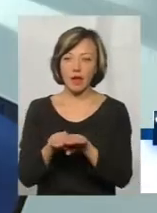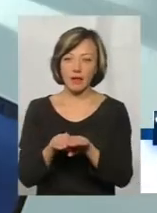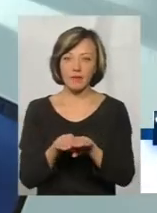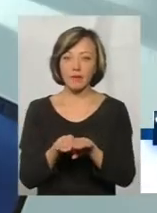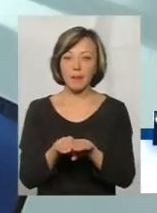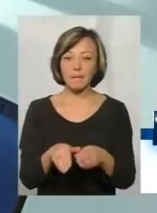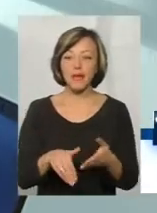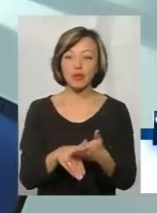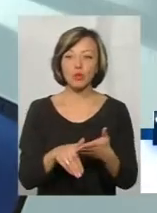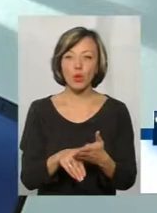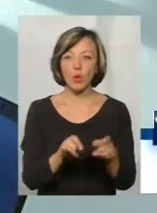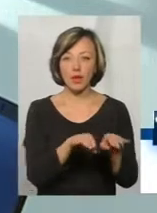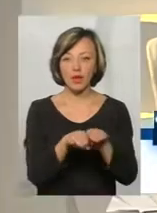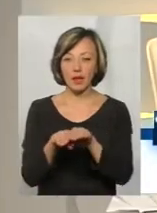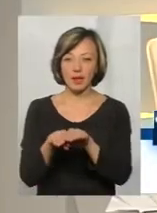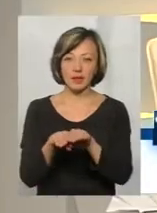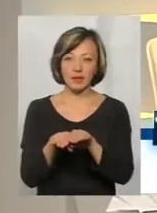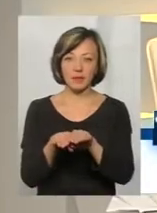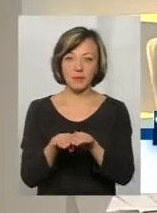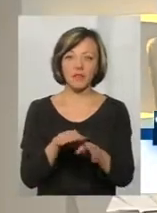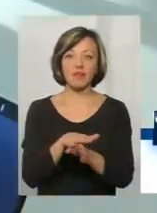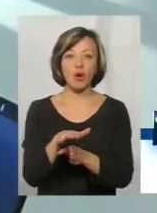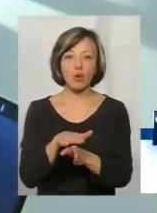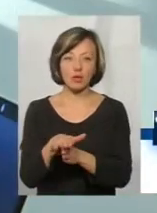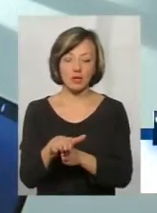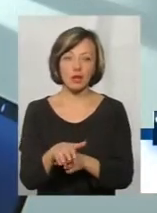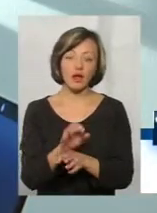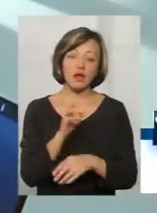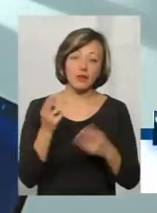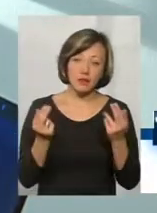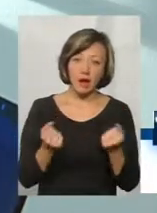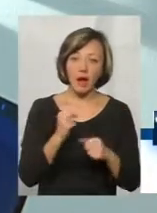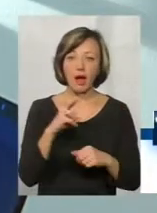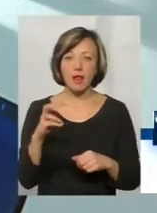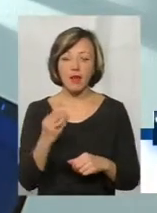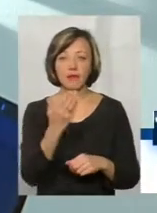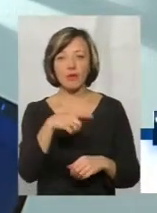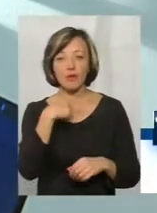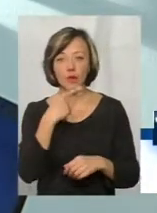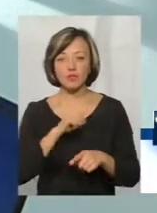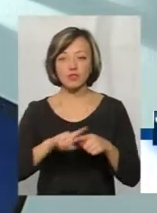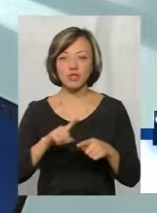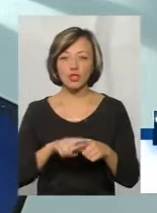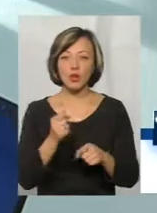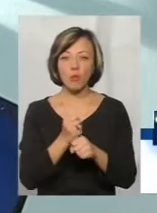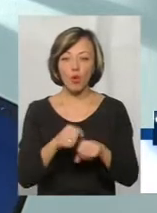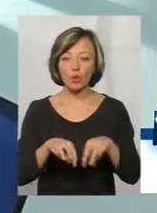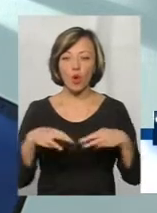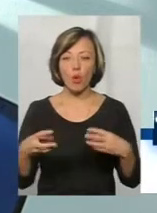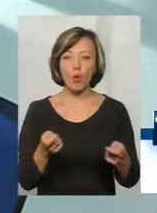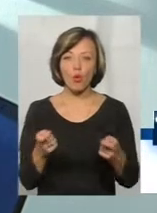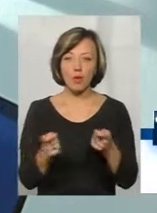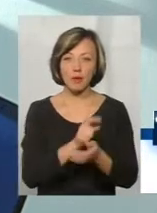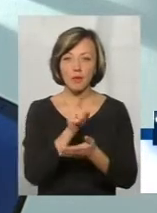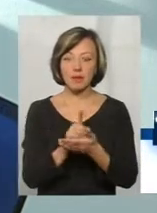методології і на рівні виконання того Так, але, власне, те, про що ви кажете, це вже швидше робота уряду, який мав би працювати за